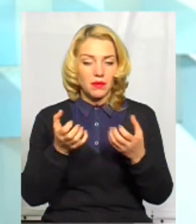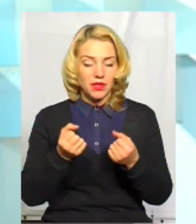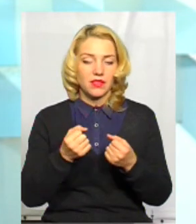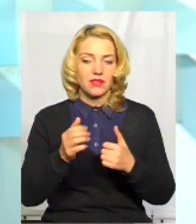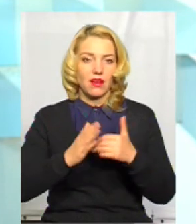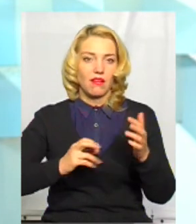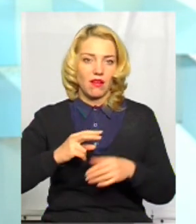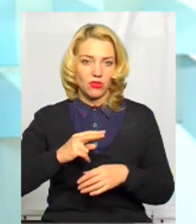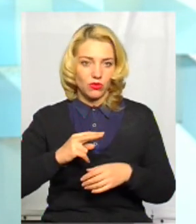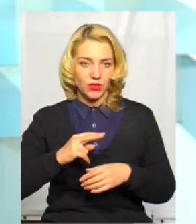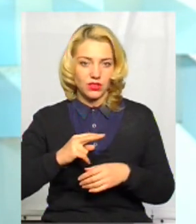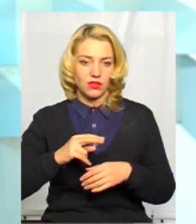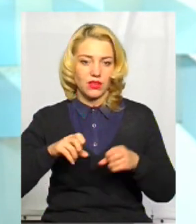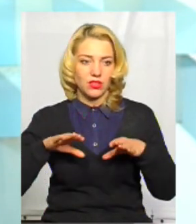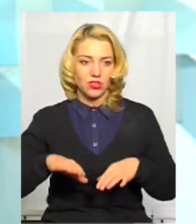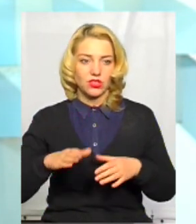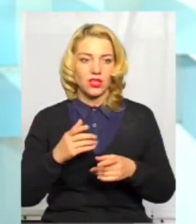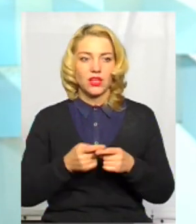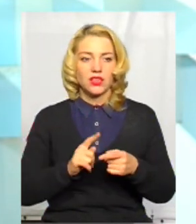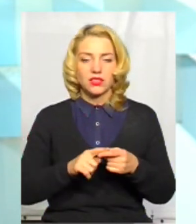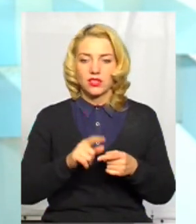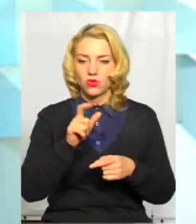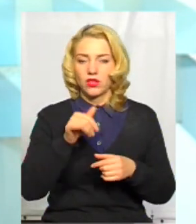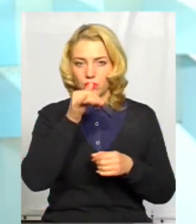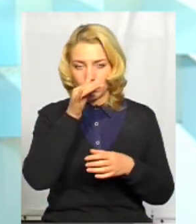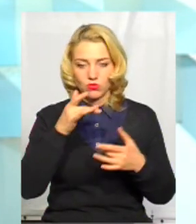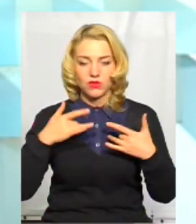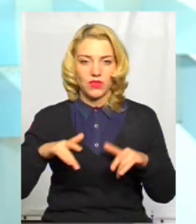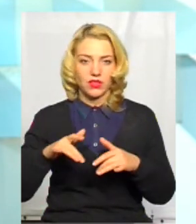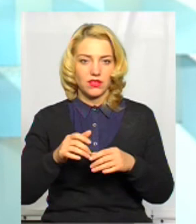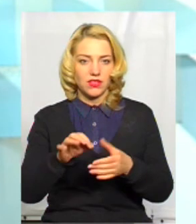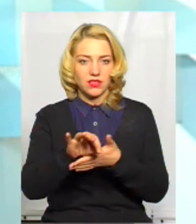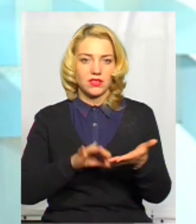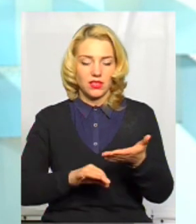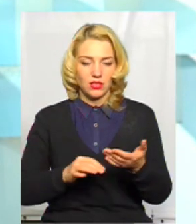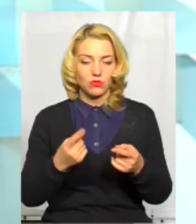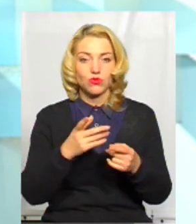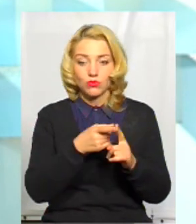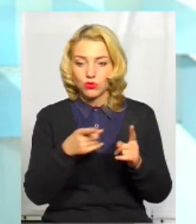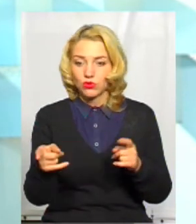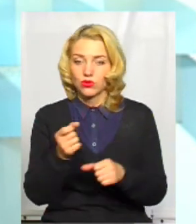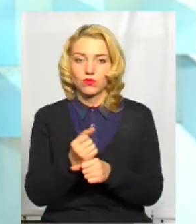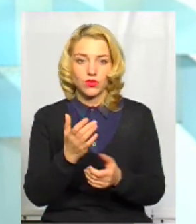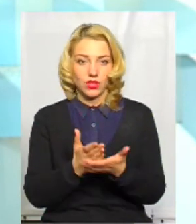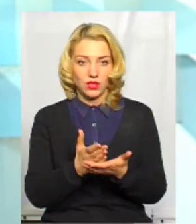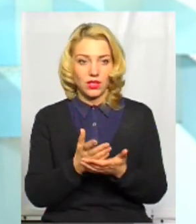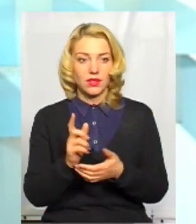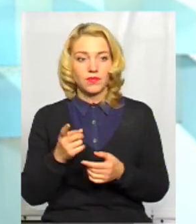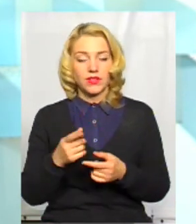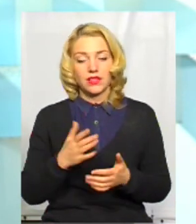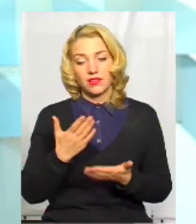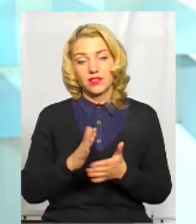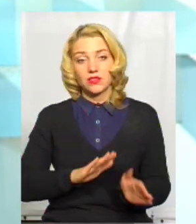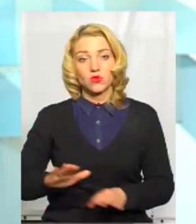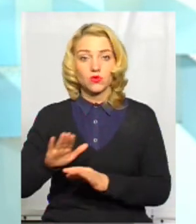Ці особи не можуть бути звільнені сьогодні, тому що є поточна робота, є процедура по призначенню заступників. І, відповідно, ті